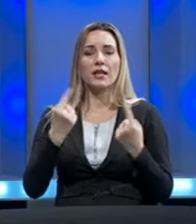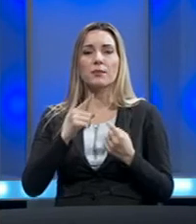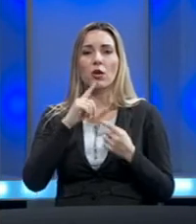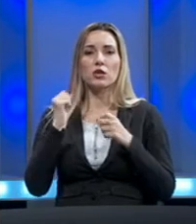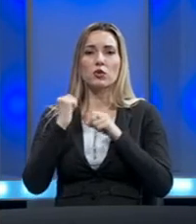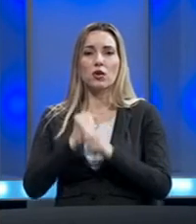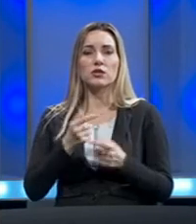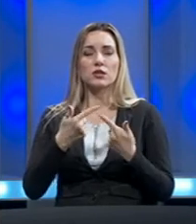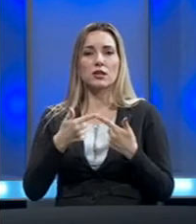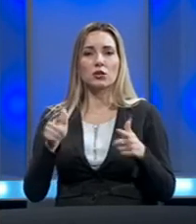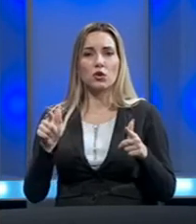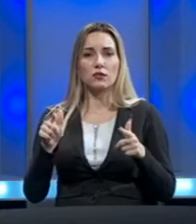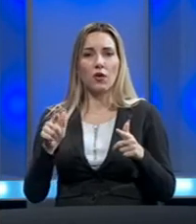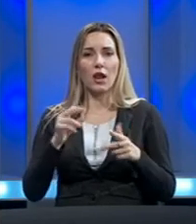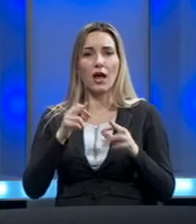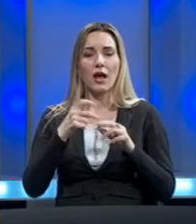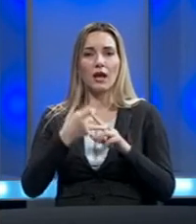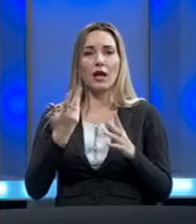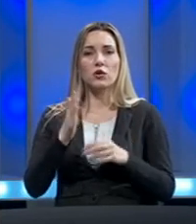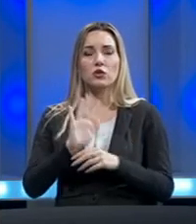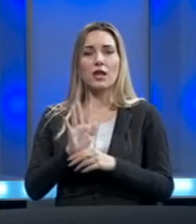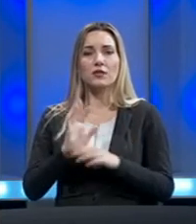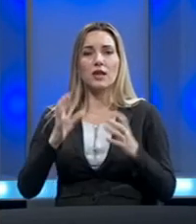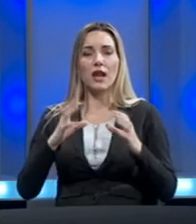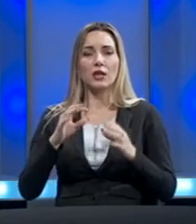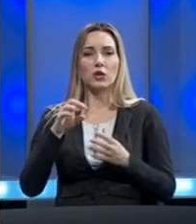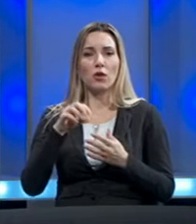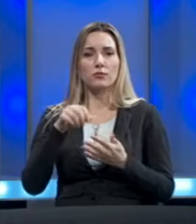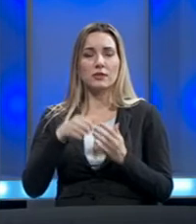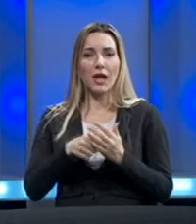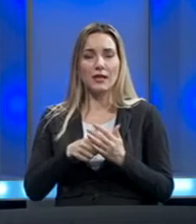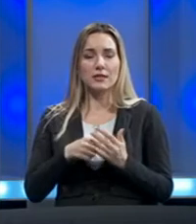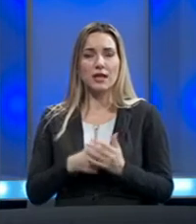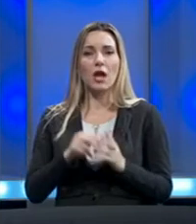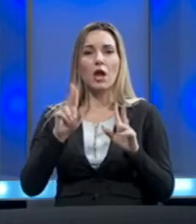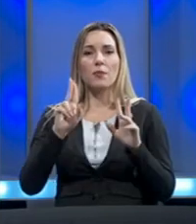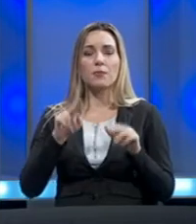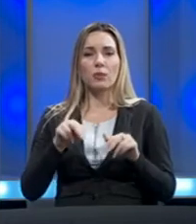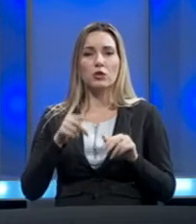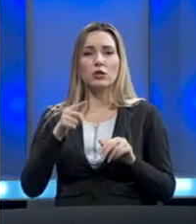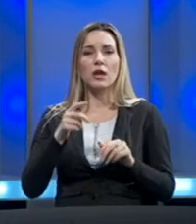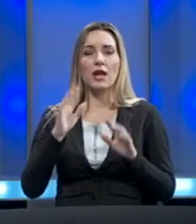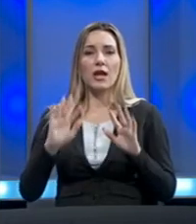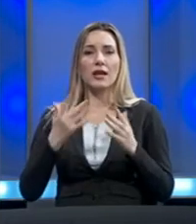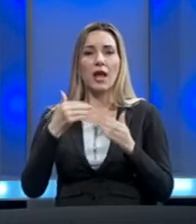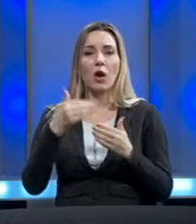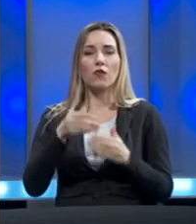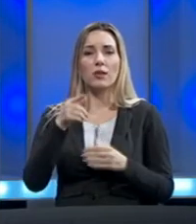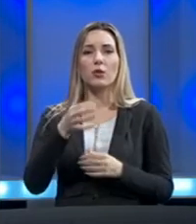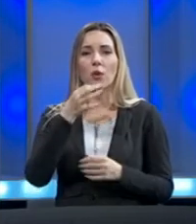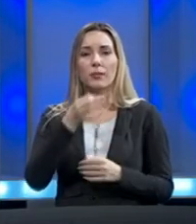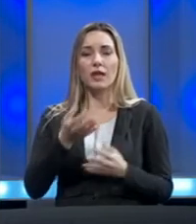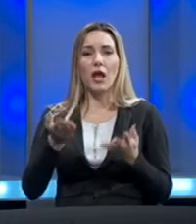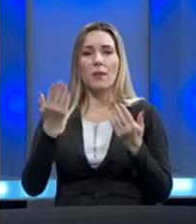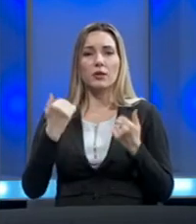nosilci dozvola Regulatorna agencija kao što su televizijske radio i stanice, Regulatorna agencija može reagovati po tom pitanju.